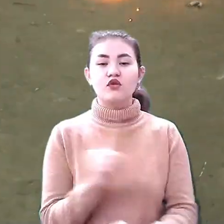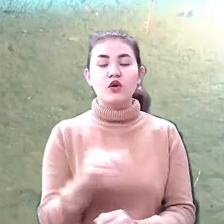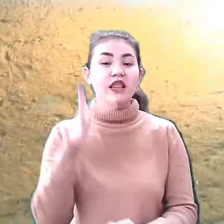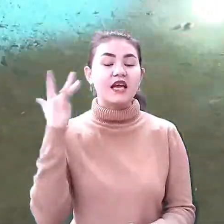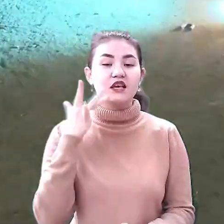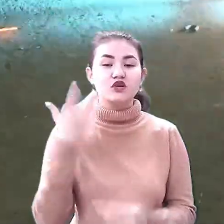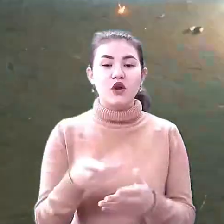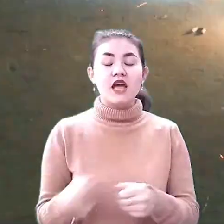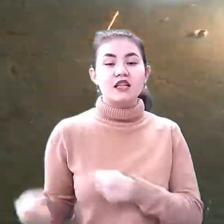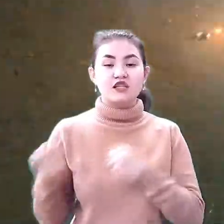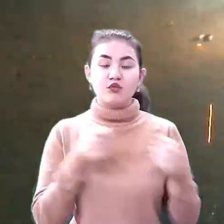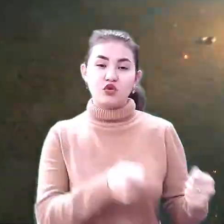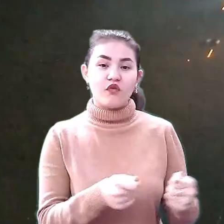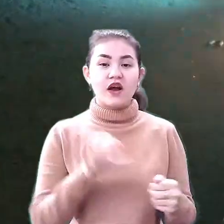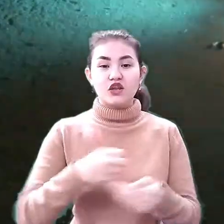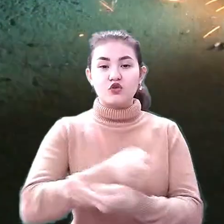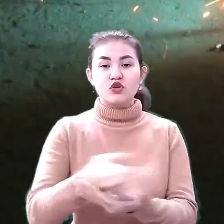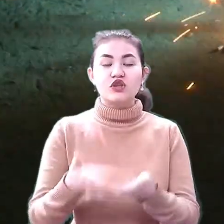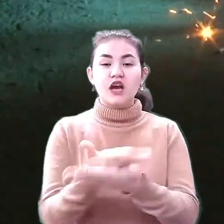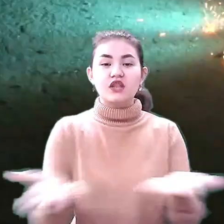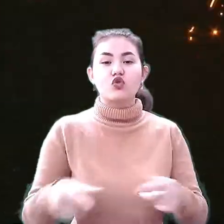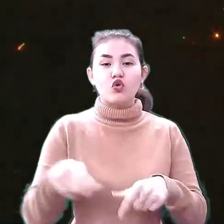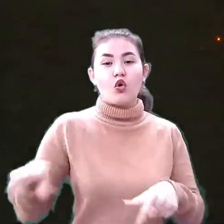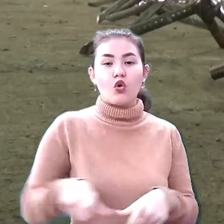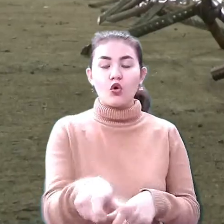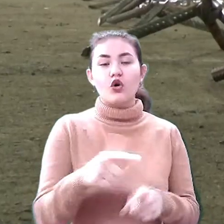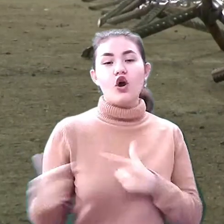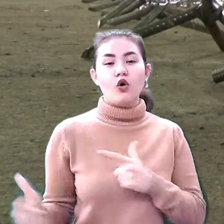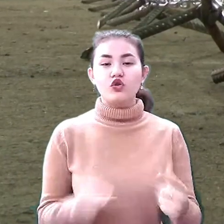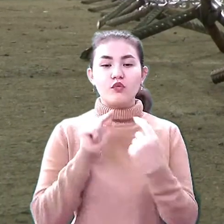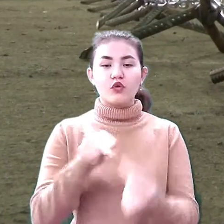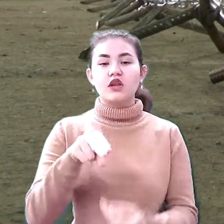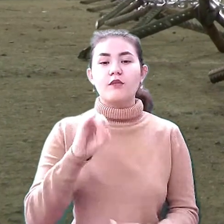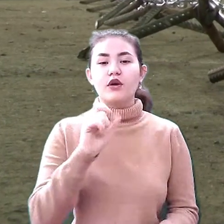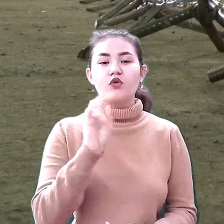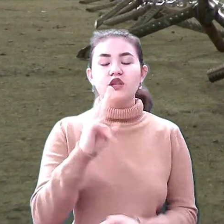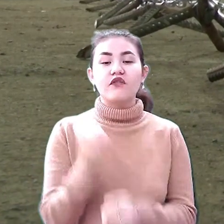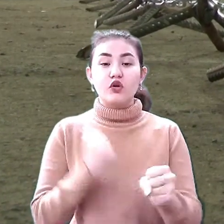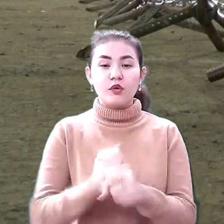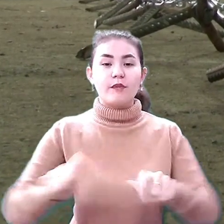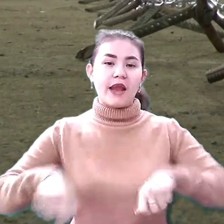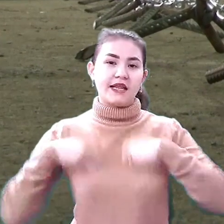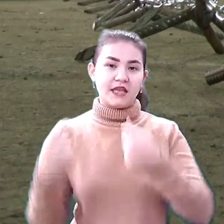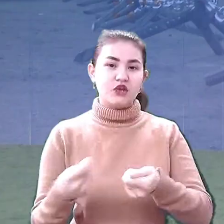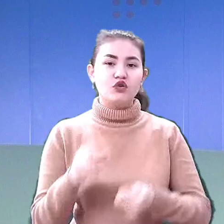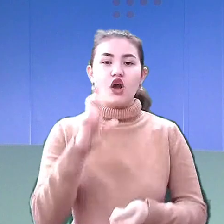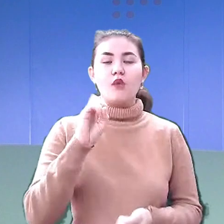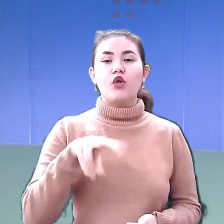транспортувати та розгортати поперек дороги. Готові протипіхотні вироби також передають на блокпости.